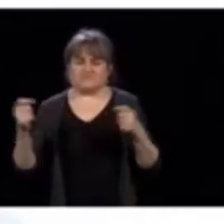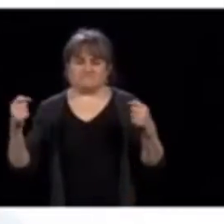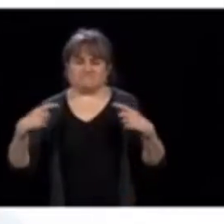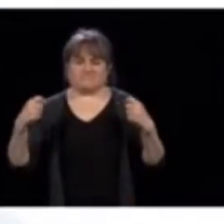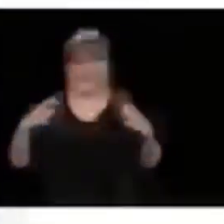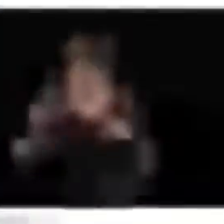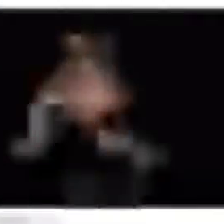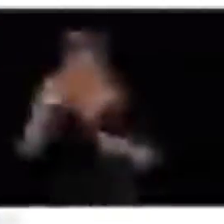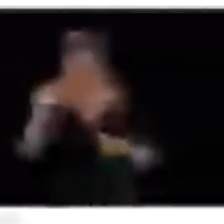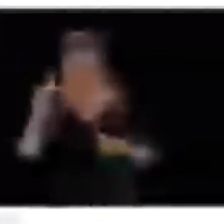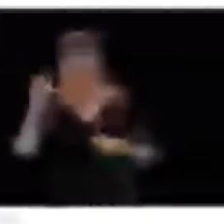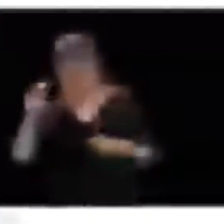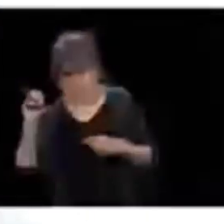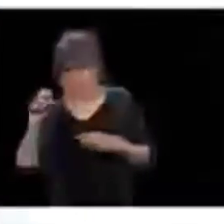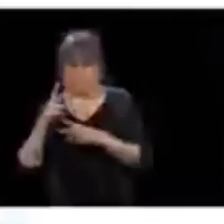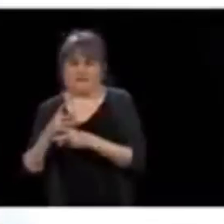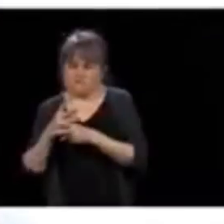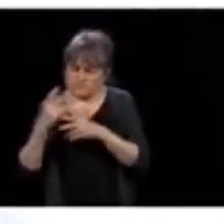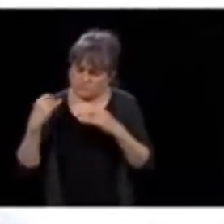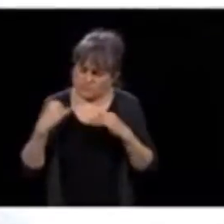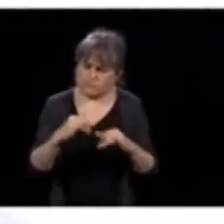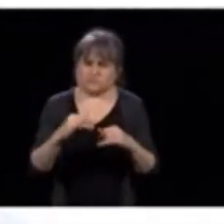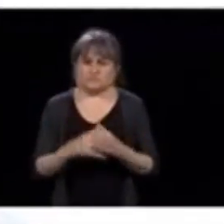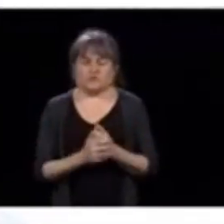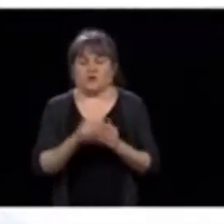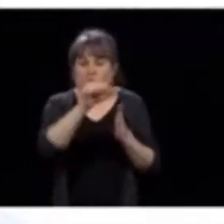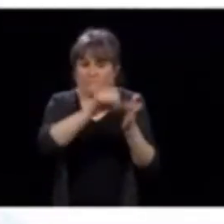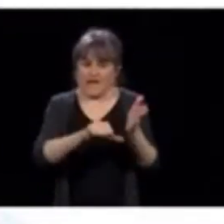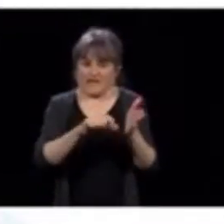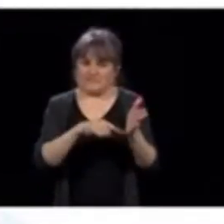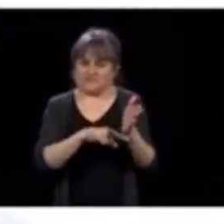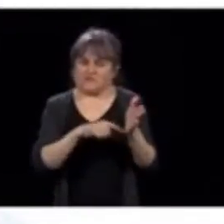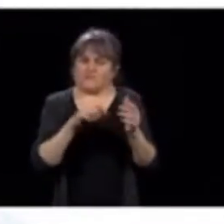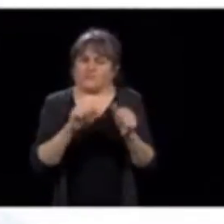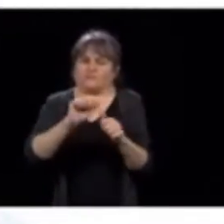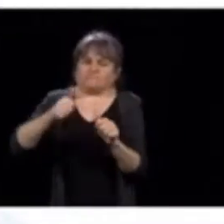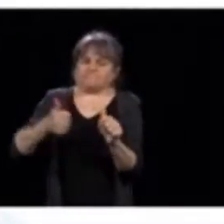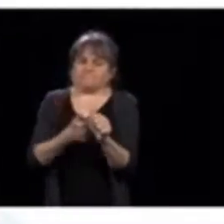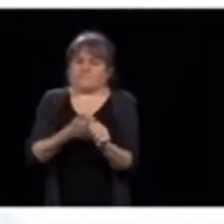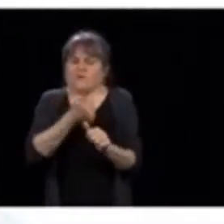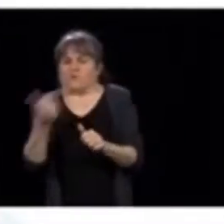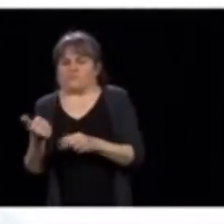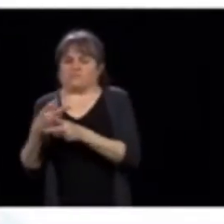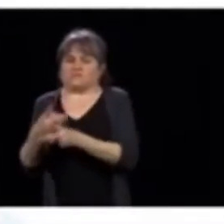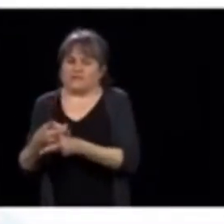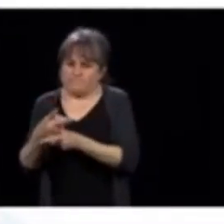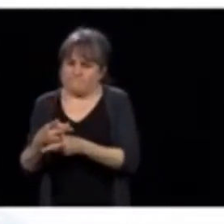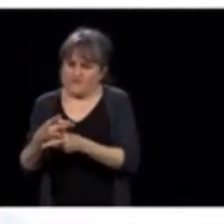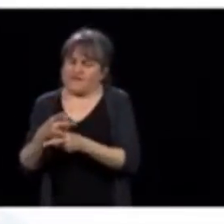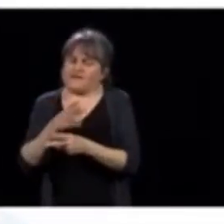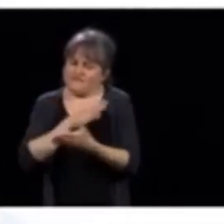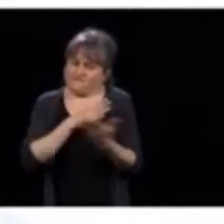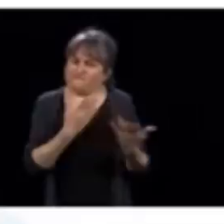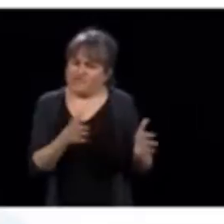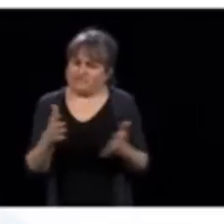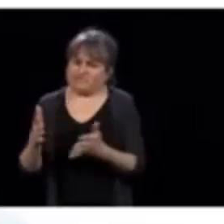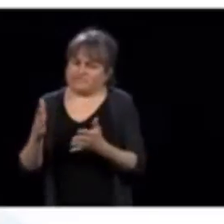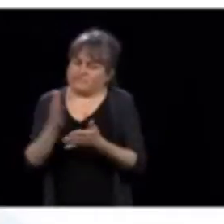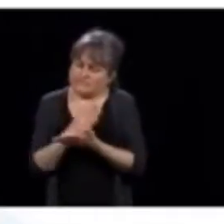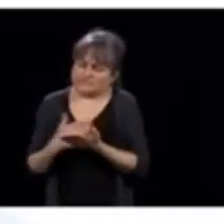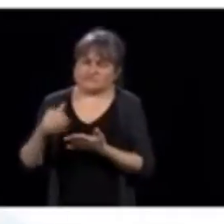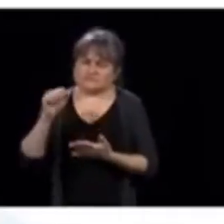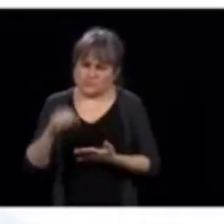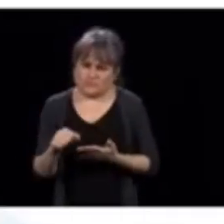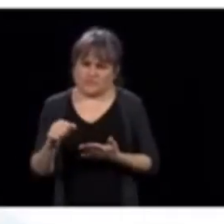qu'on a donné certains traitements alternatifs à la chirurgie. Oui, on a fait ça. Et il y a